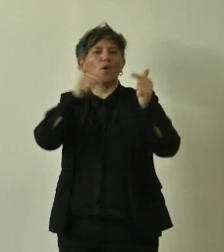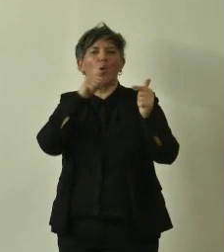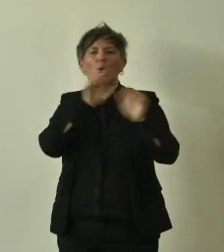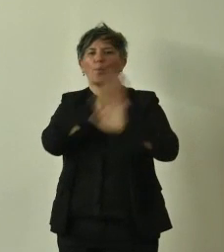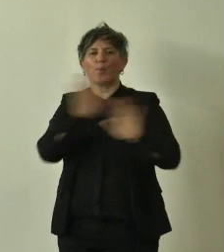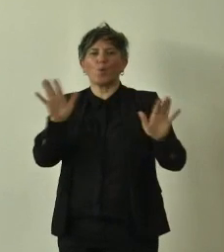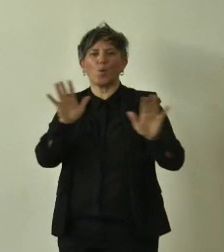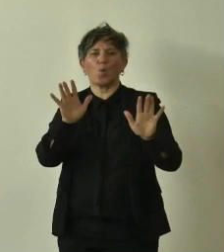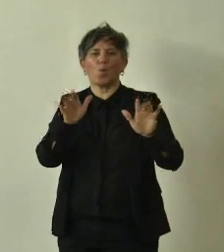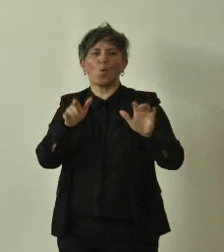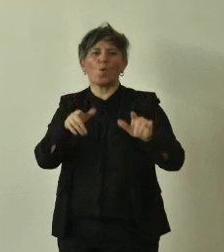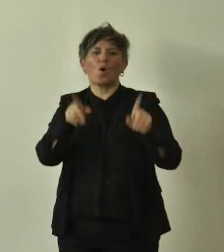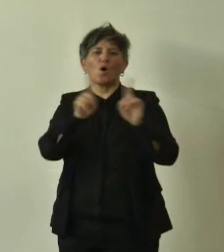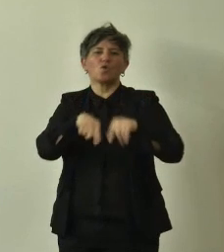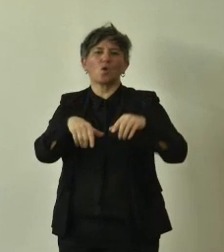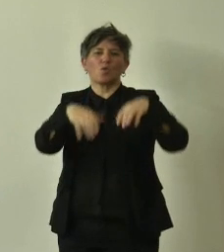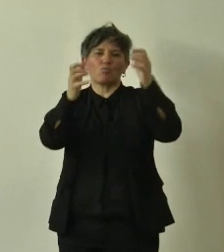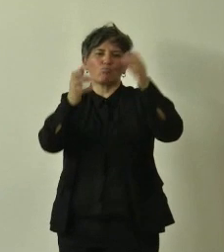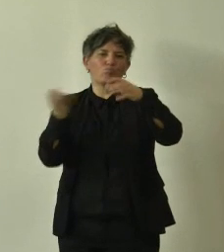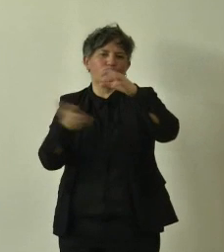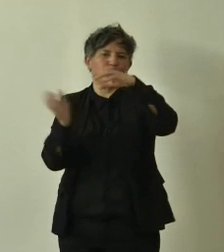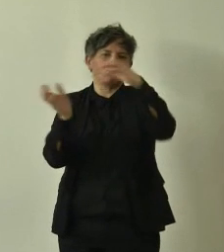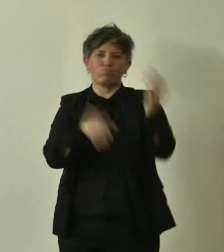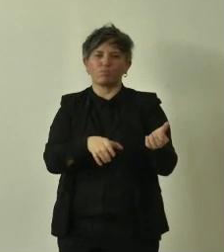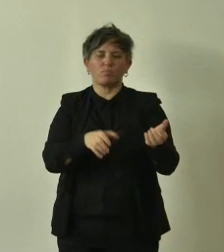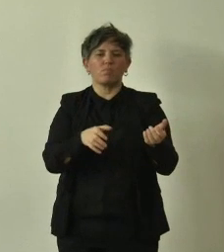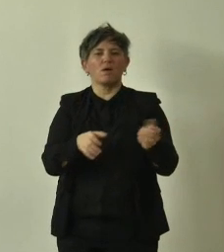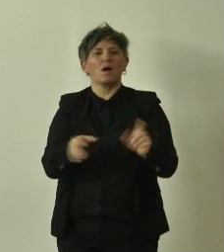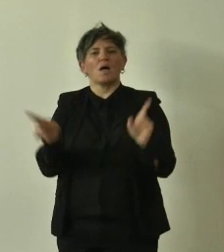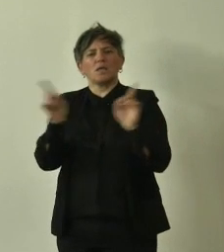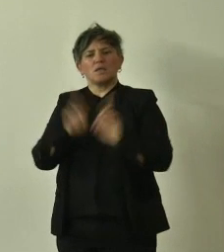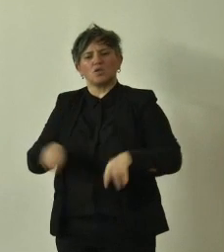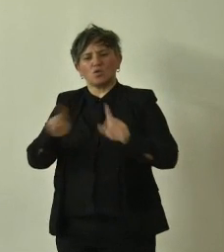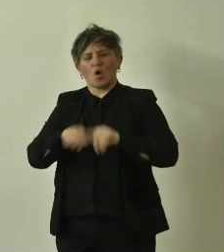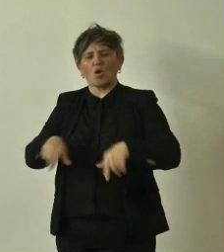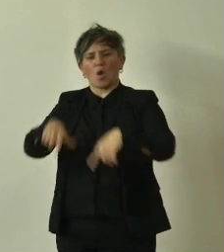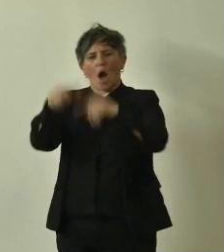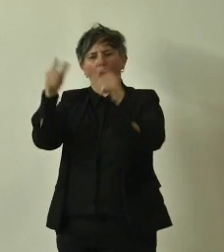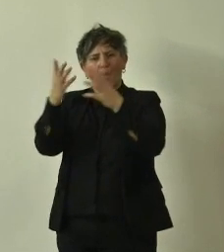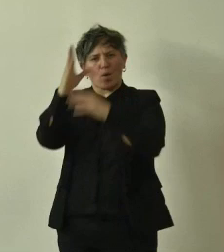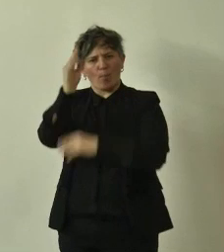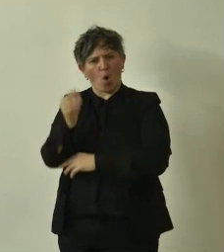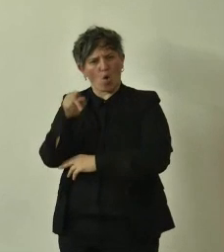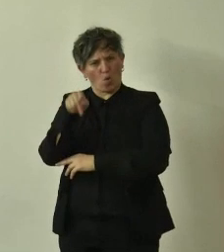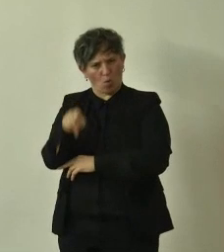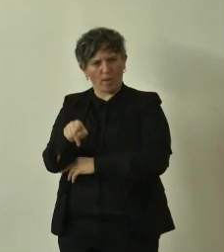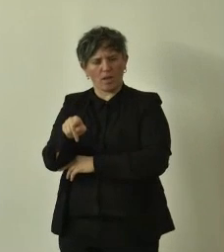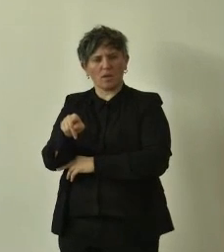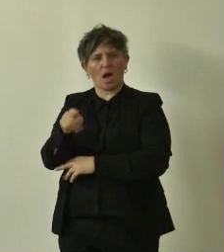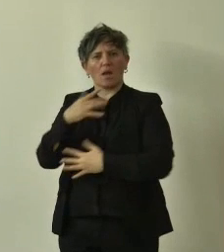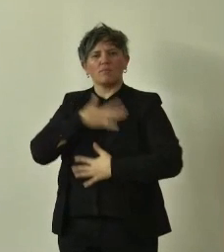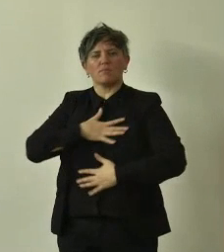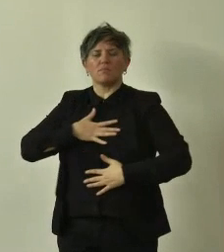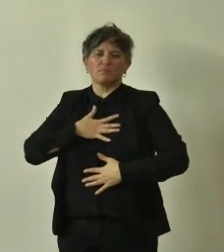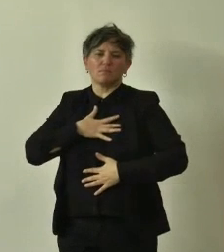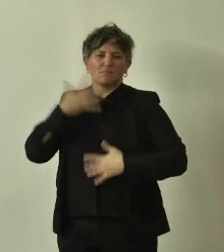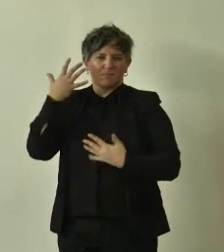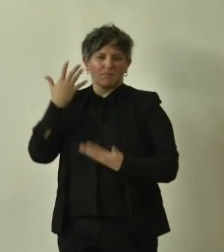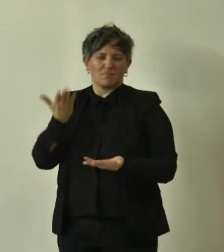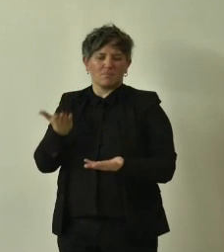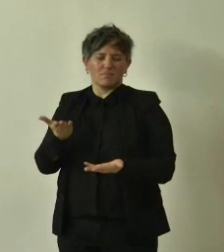spesso vengono eliminati. Non a caso, gli alberi monumentali di cui possiamo godere, che